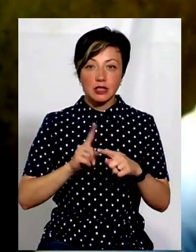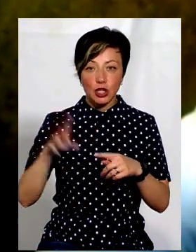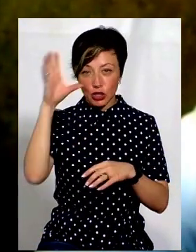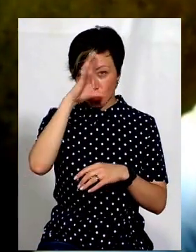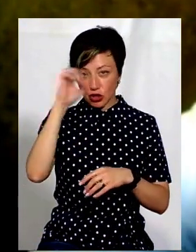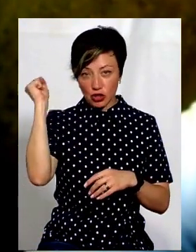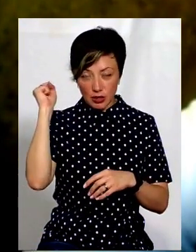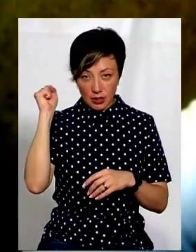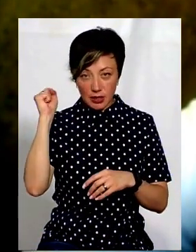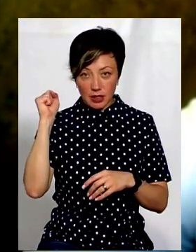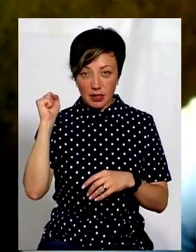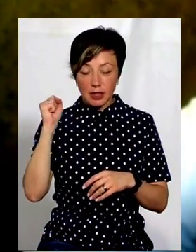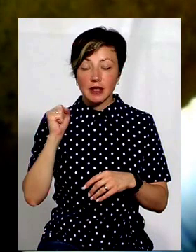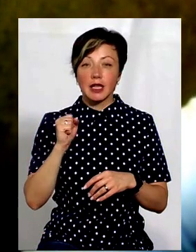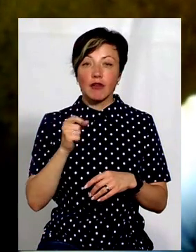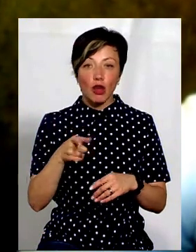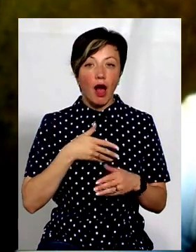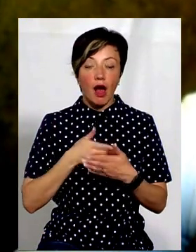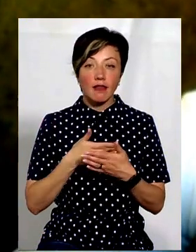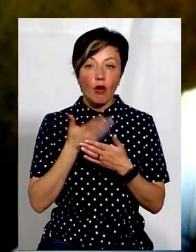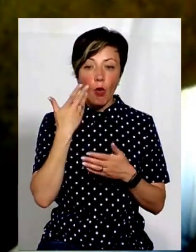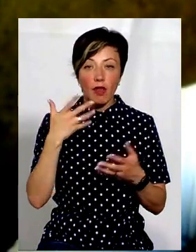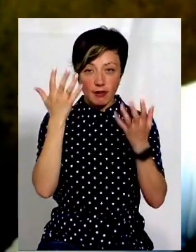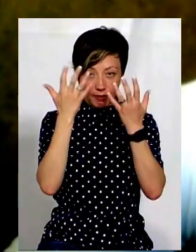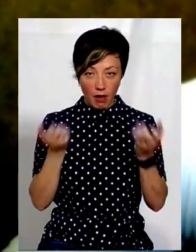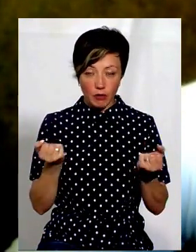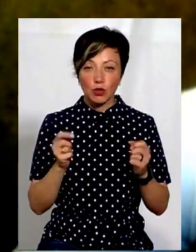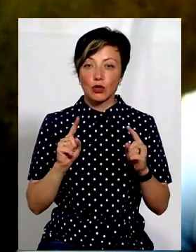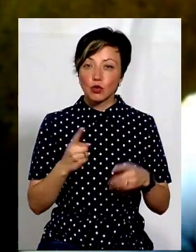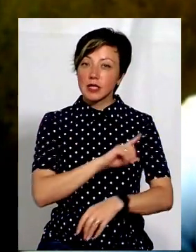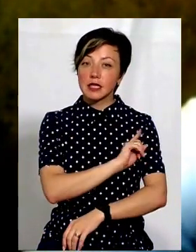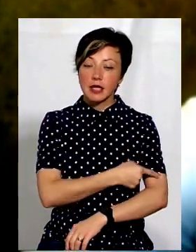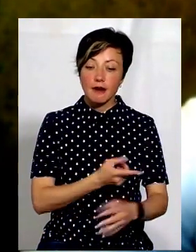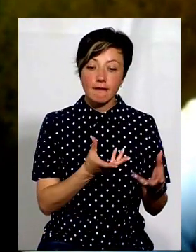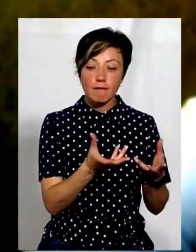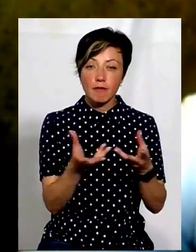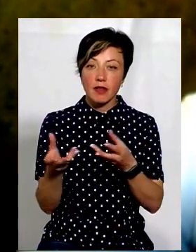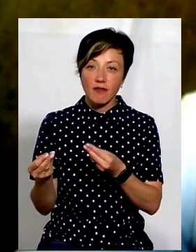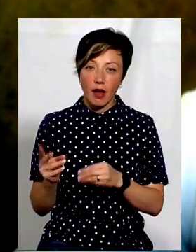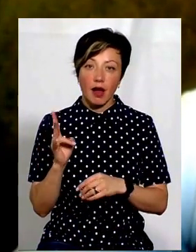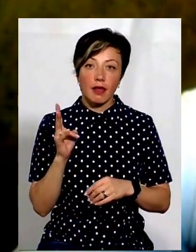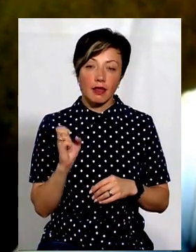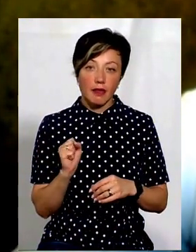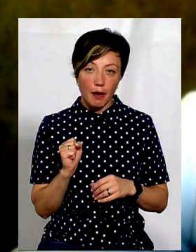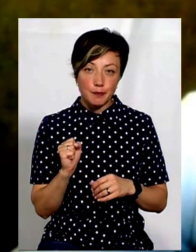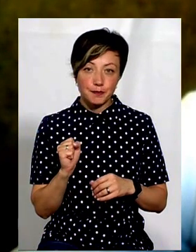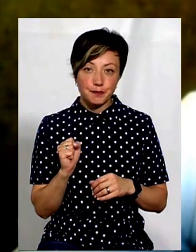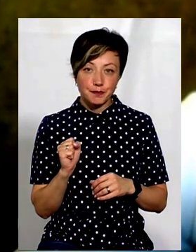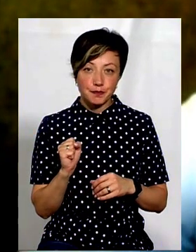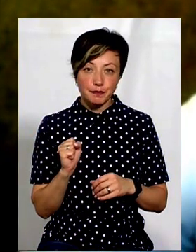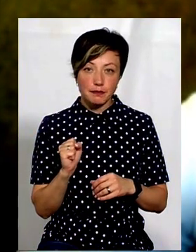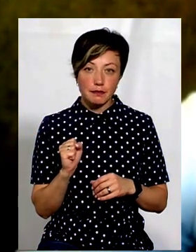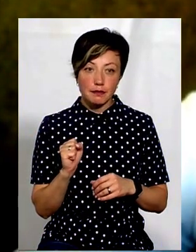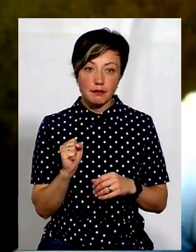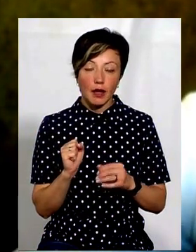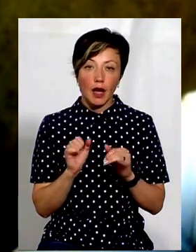і вони активні тоді, коли темно. І це теж дуже сильно впливає на, скажімо так,